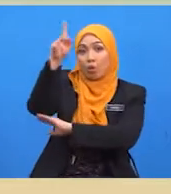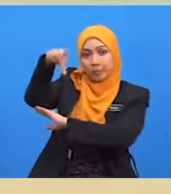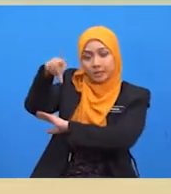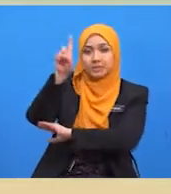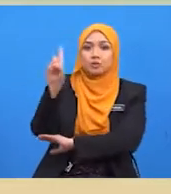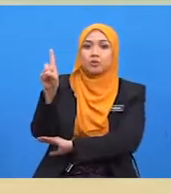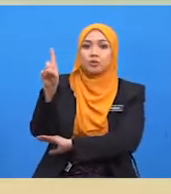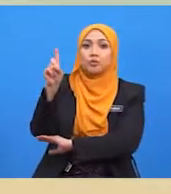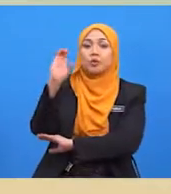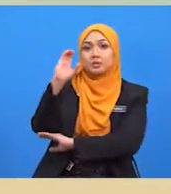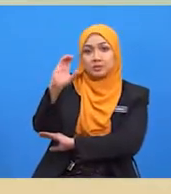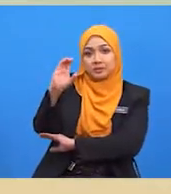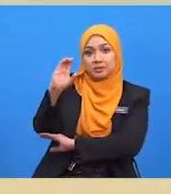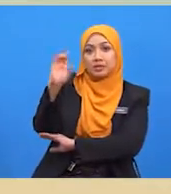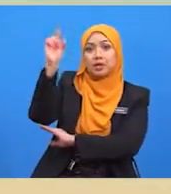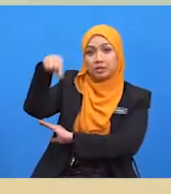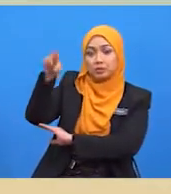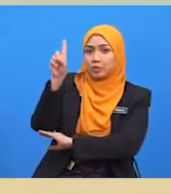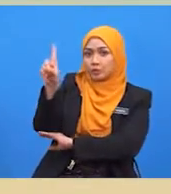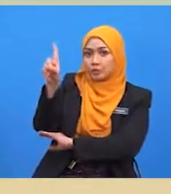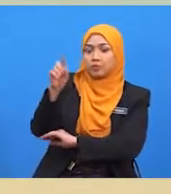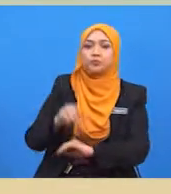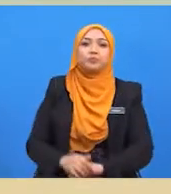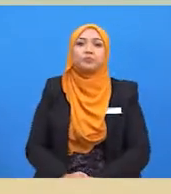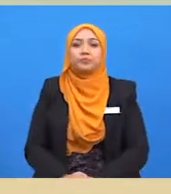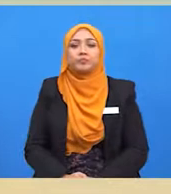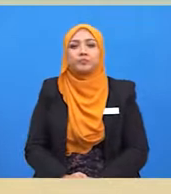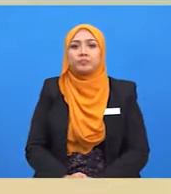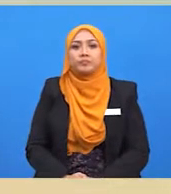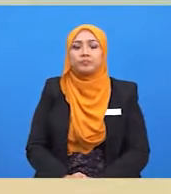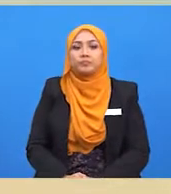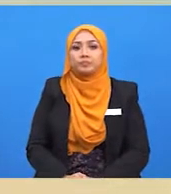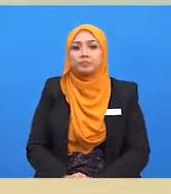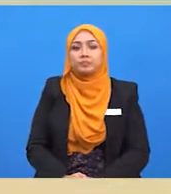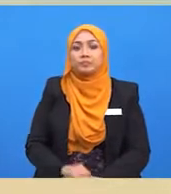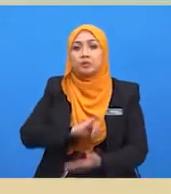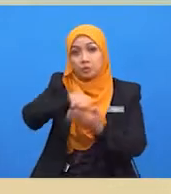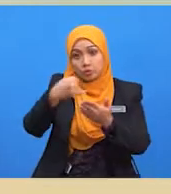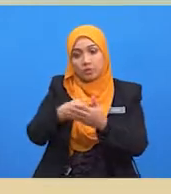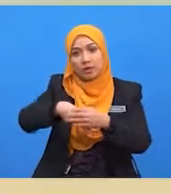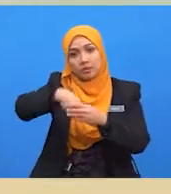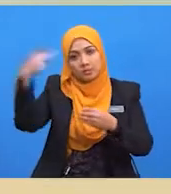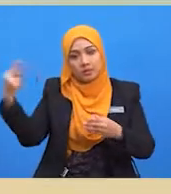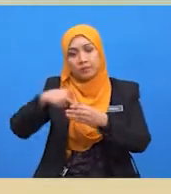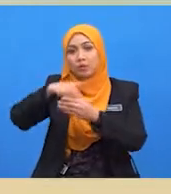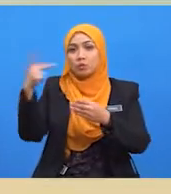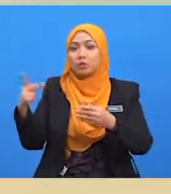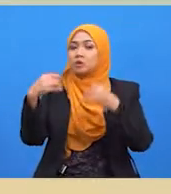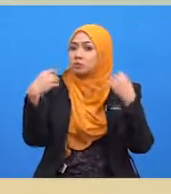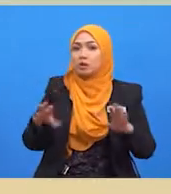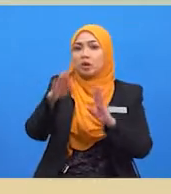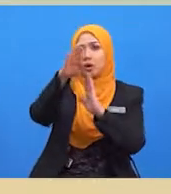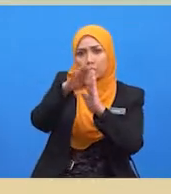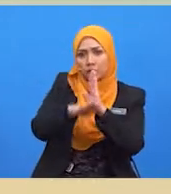jelas sekali jumlah hasil pengeluar telah berkurang dengan banyaknya. Baiklah